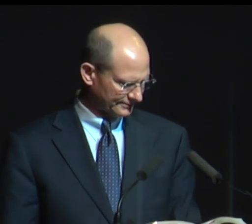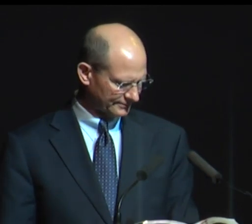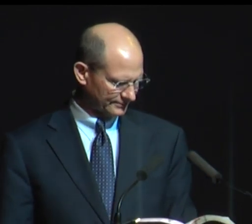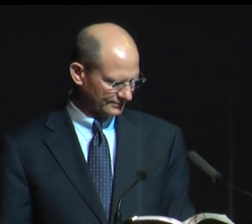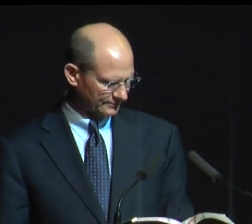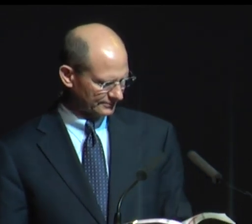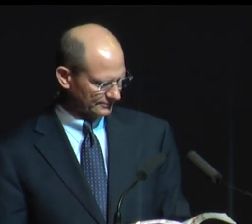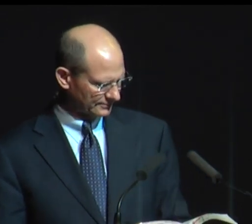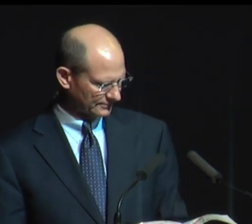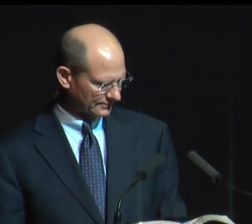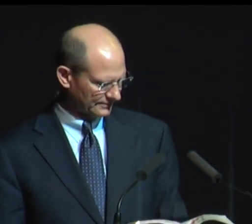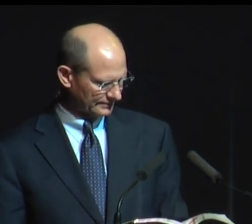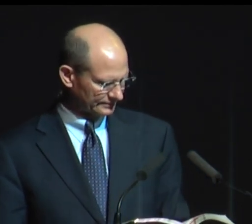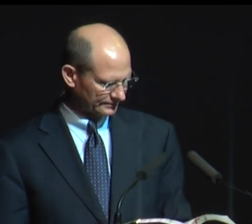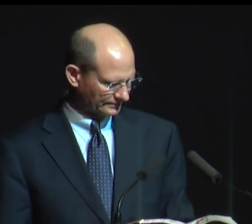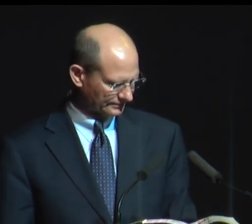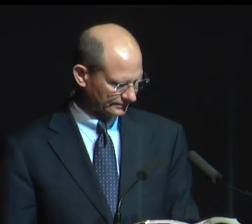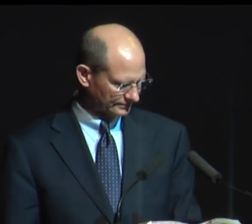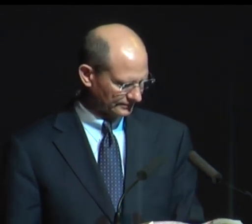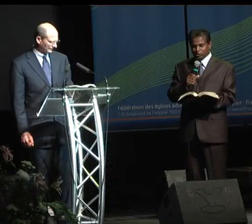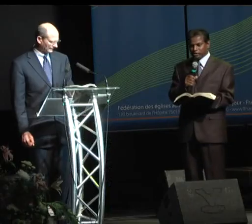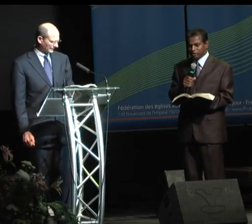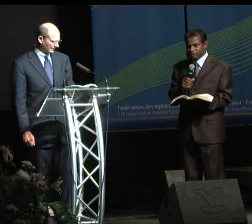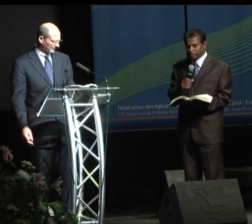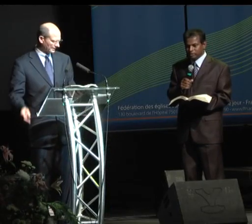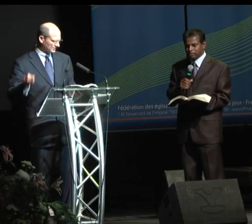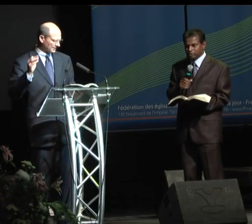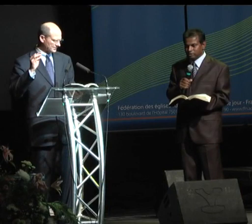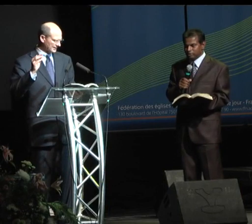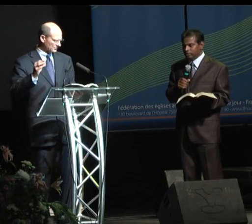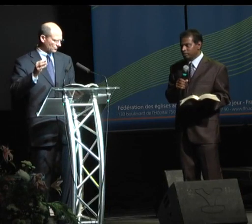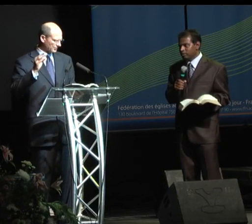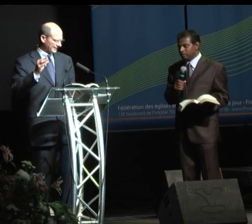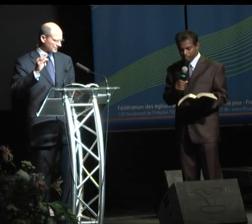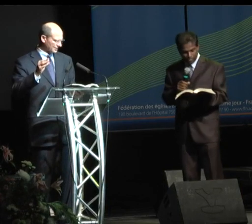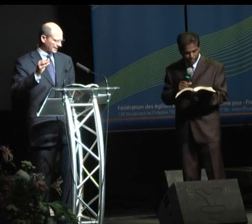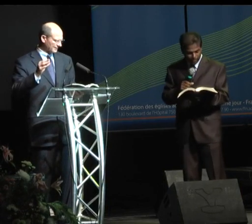Quelle promesse pour vous, pour moi et pour ceux à qui vous partagez ces choses-là. Et il y